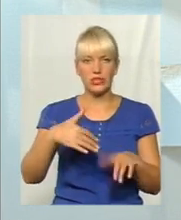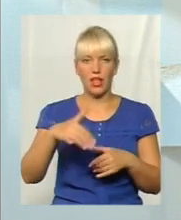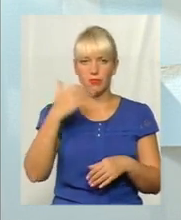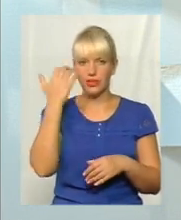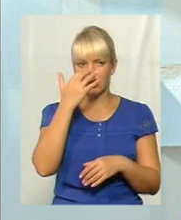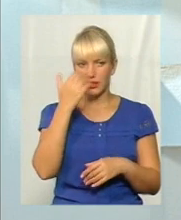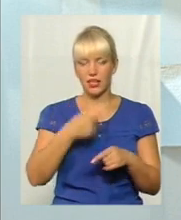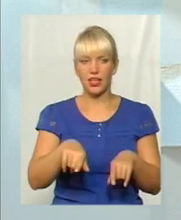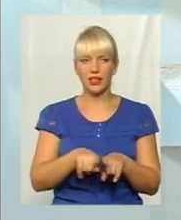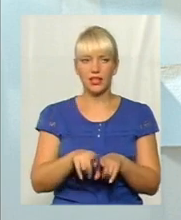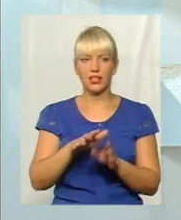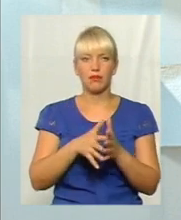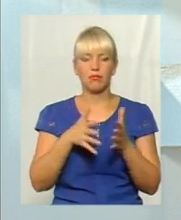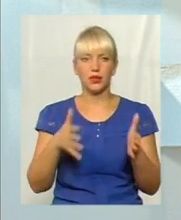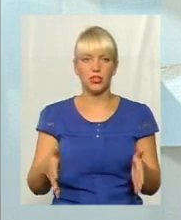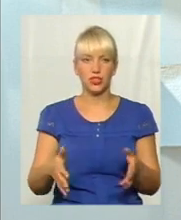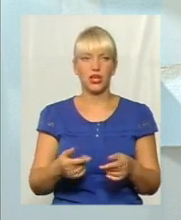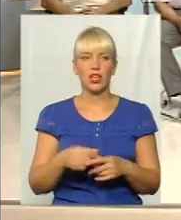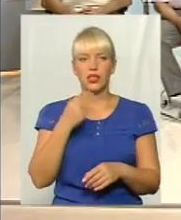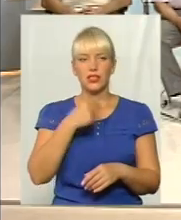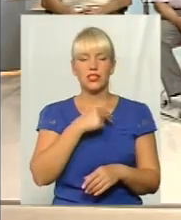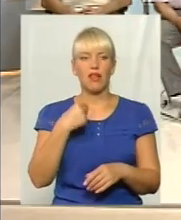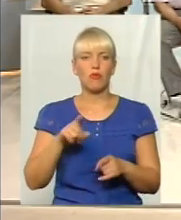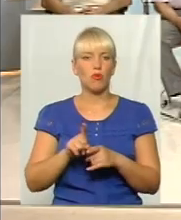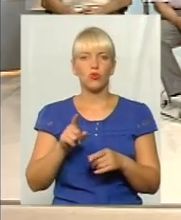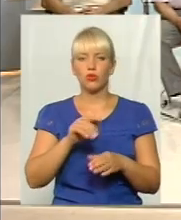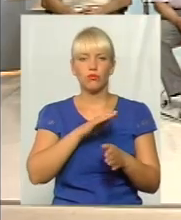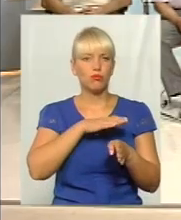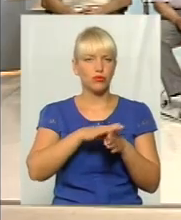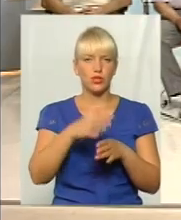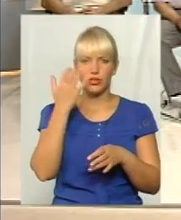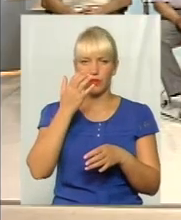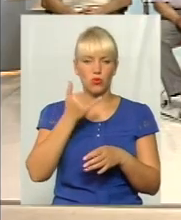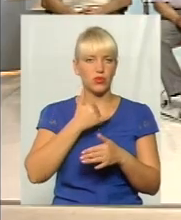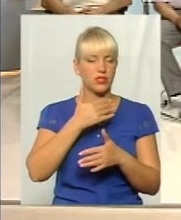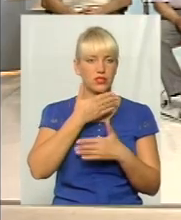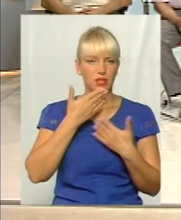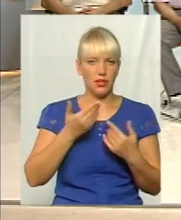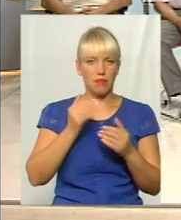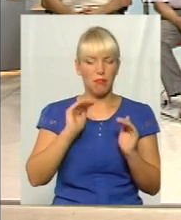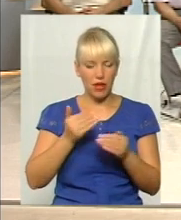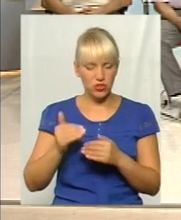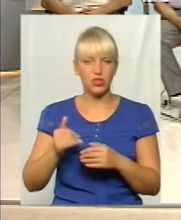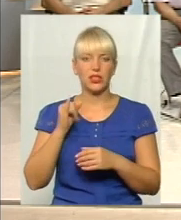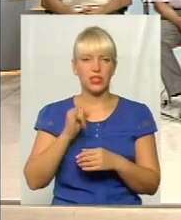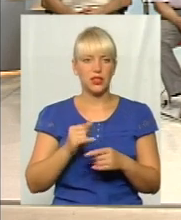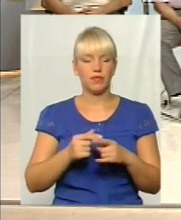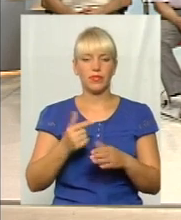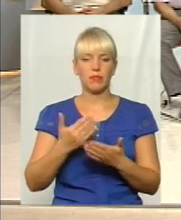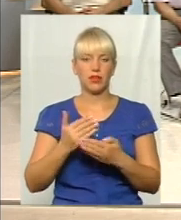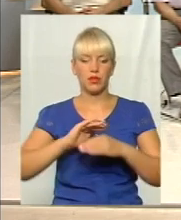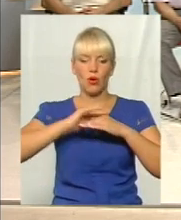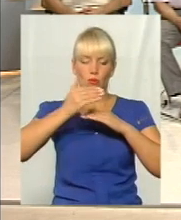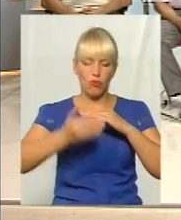таких більше, слава Богу, що тотально незрячих в нас менше. І саме пороги,